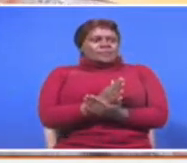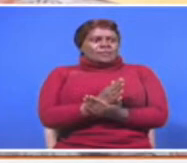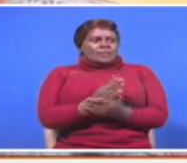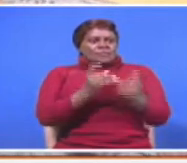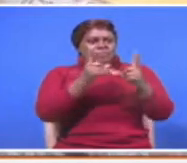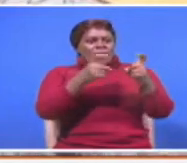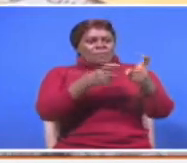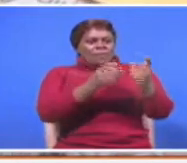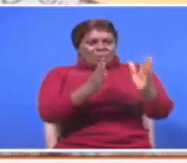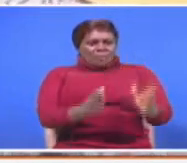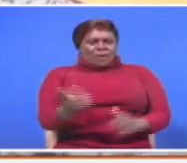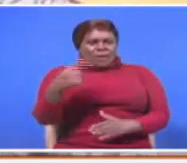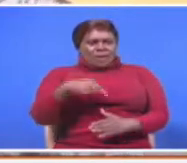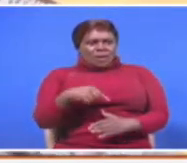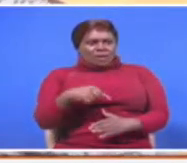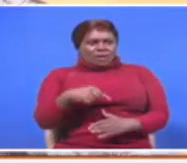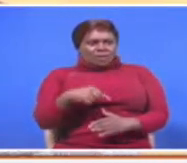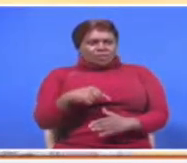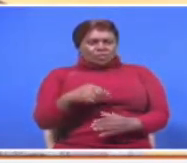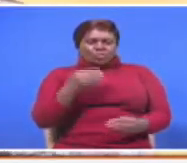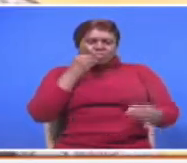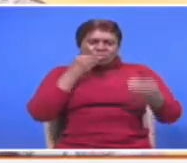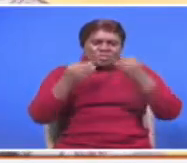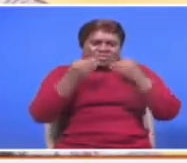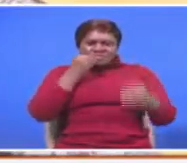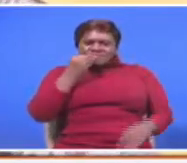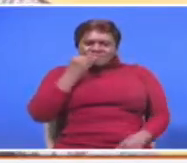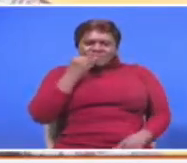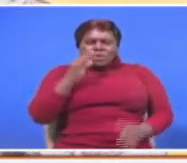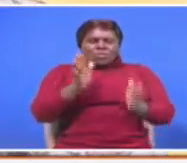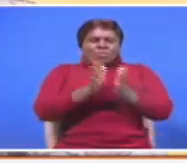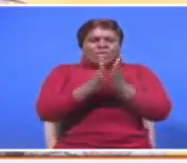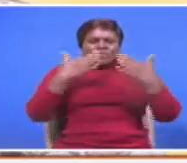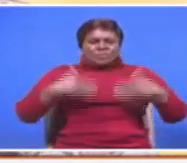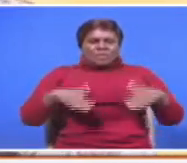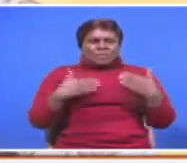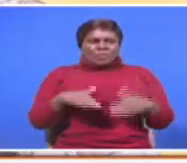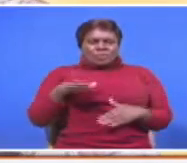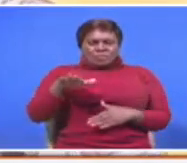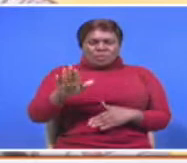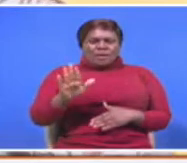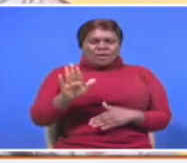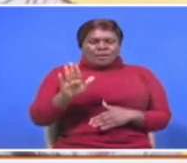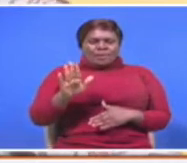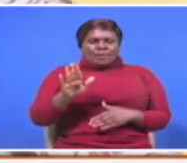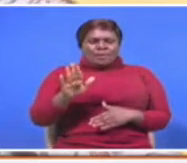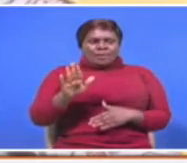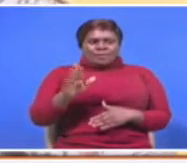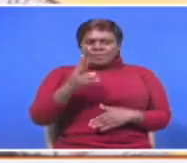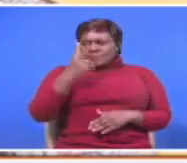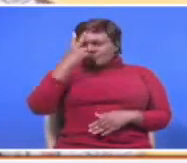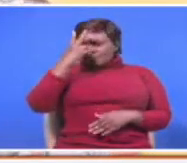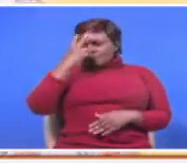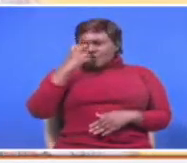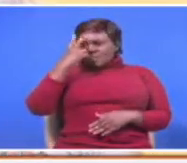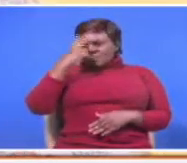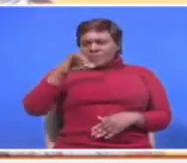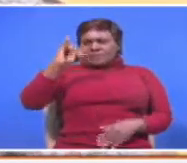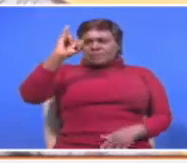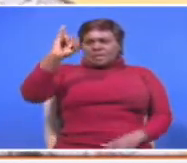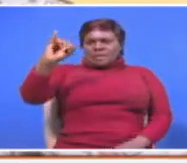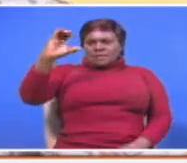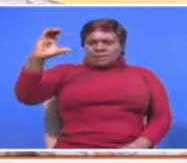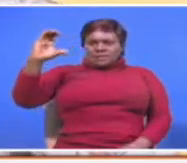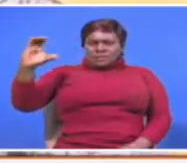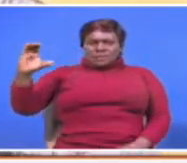prosecutor, has come to wine and dine with those who have been suspects at the ICC